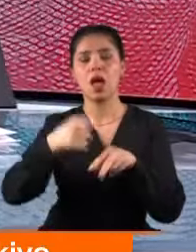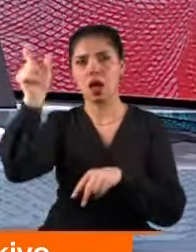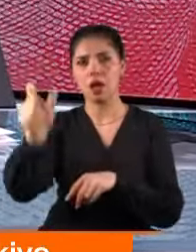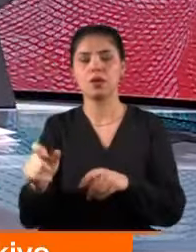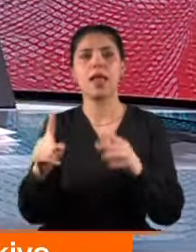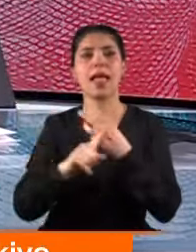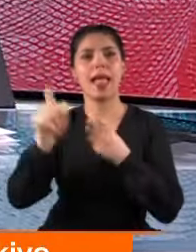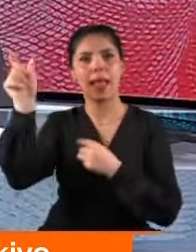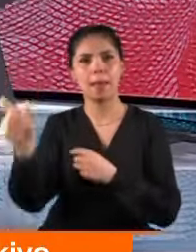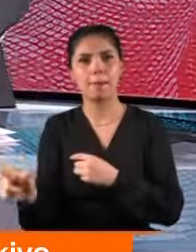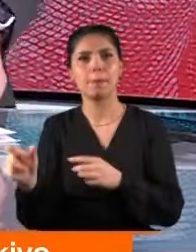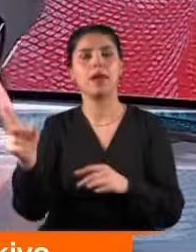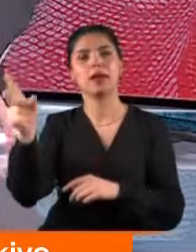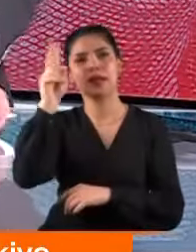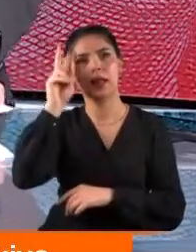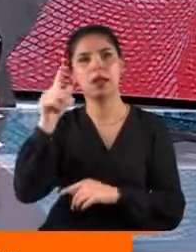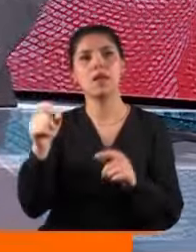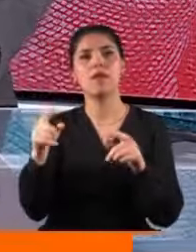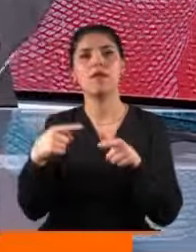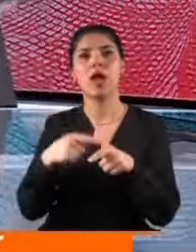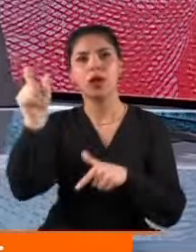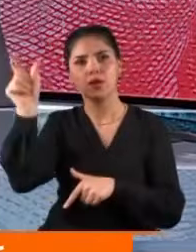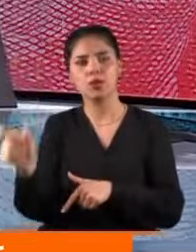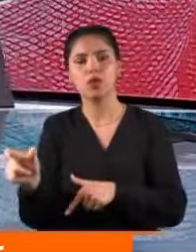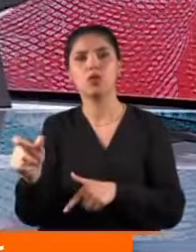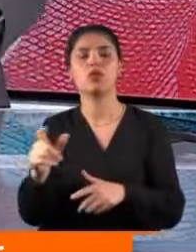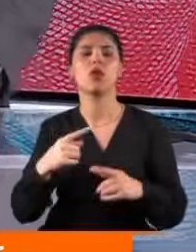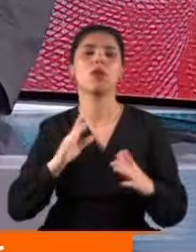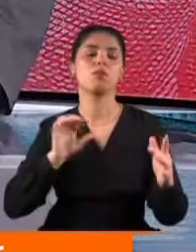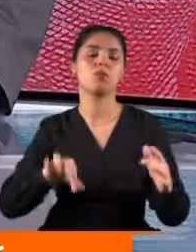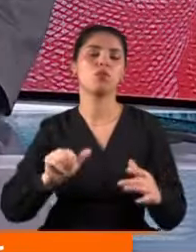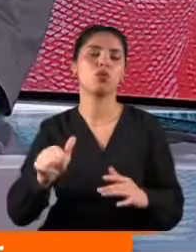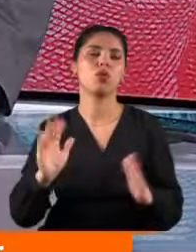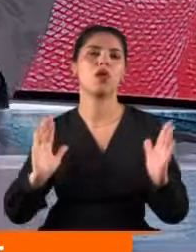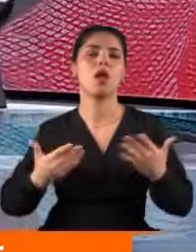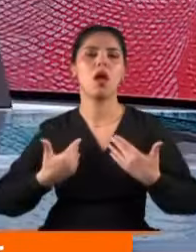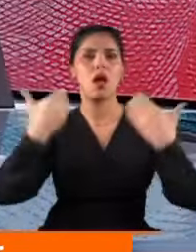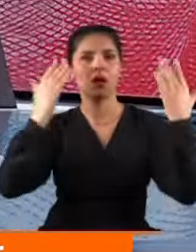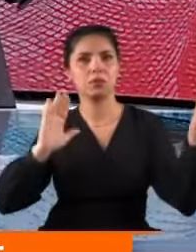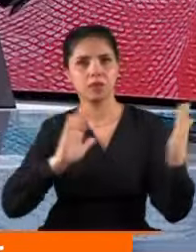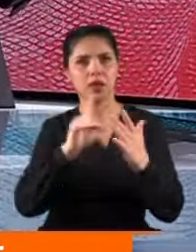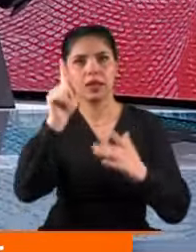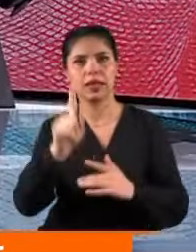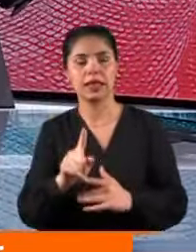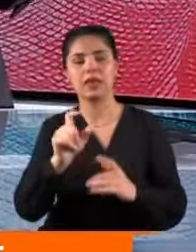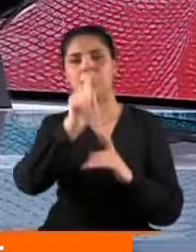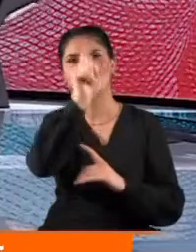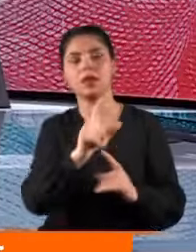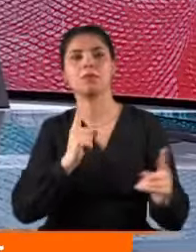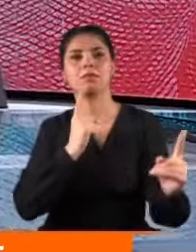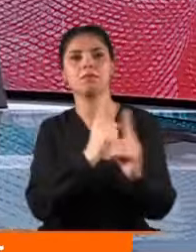Emre Belozoğlu, Galatasaray Kaptanı Fernando Mustafa bugün hakim karşısına çıktı ve ilk kez Seçilerzan'la da yüzleştiler.